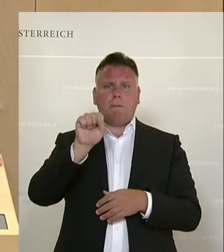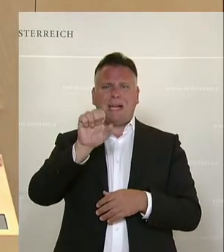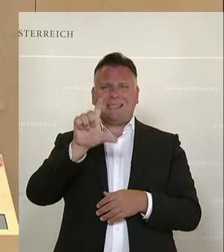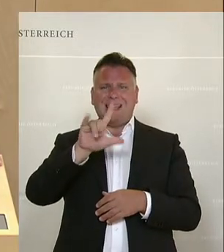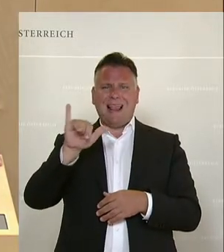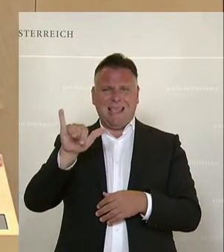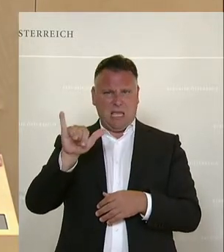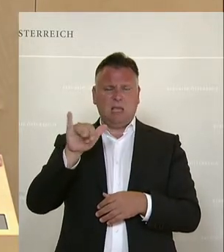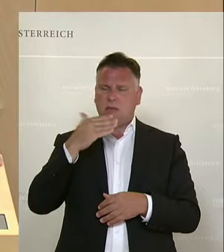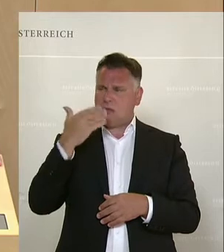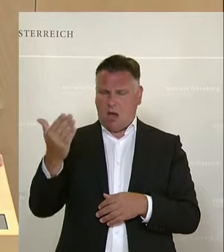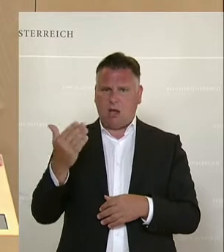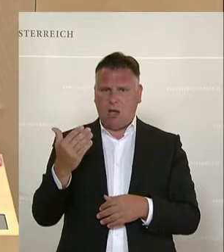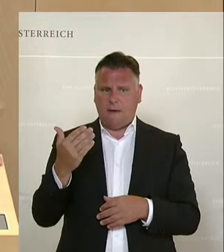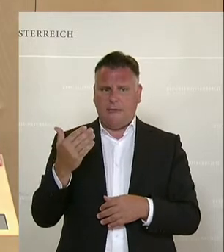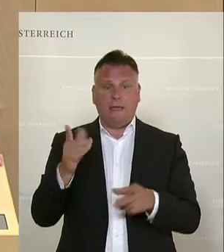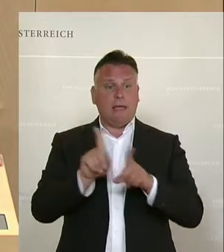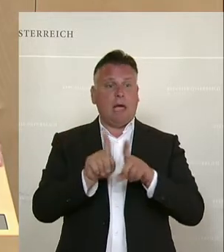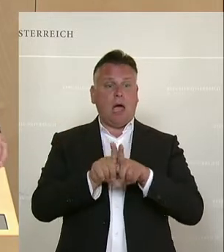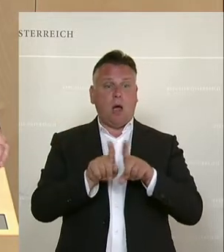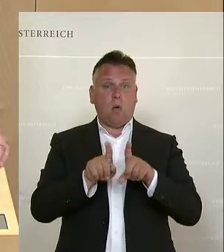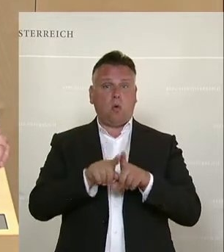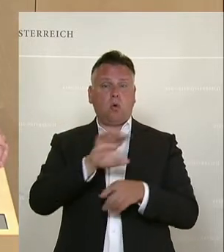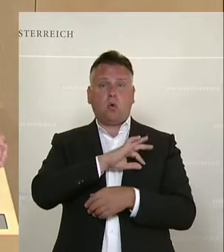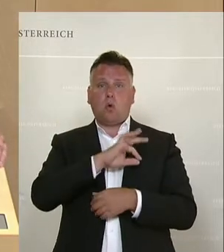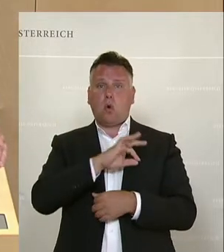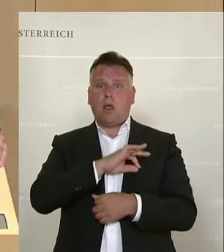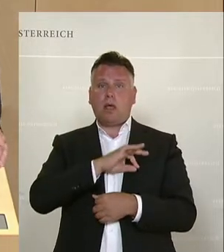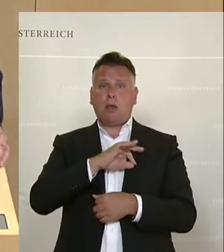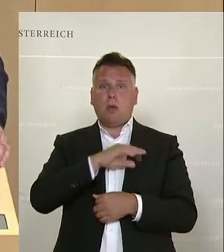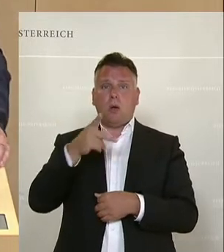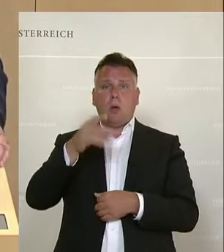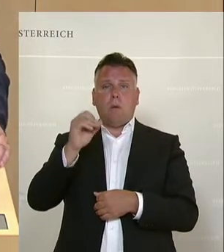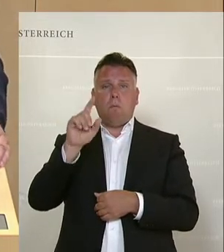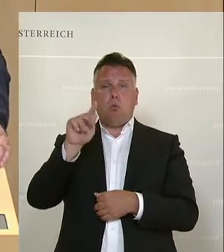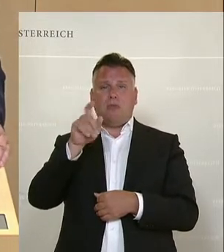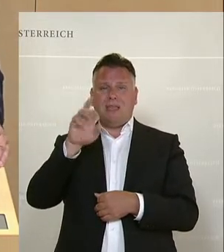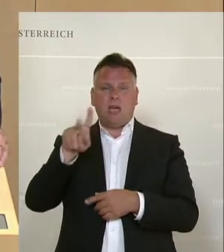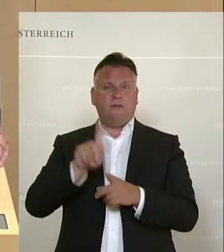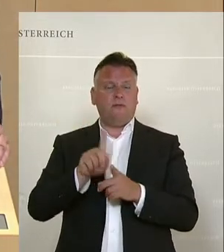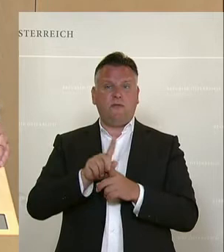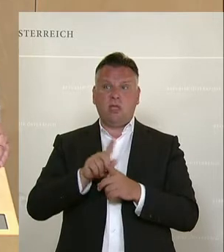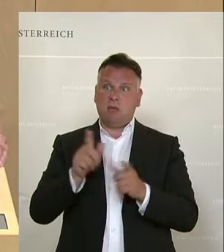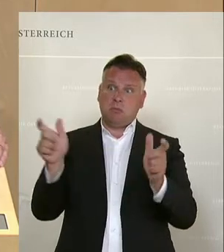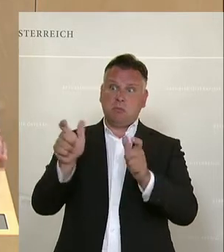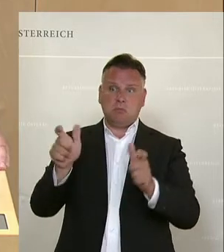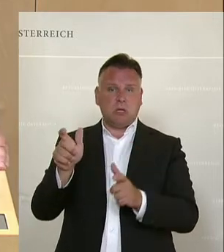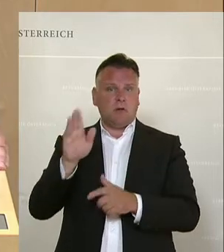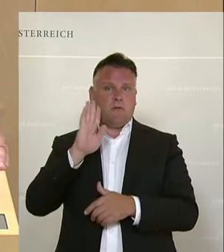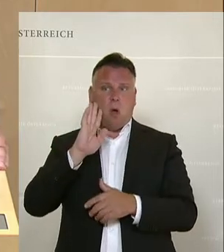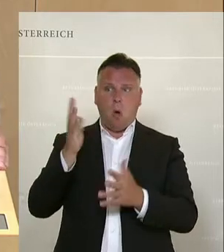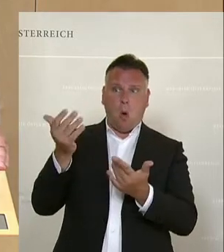erlebt, dass es wirklich auch im Gegensatz zum Herrn Kollegen Böttinger kein Verhör gegeben hat, sondern es sehr wohl einen